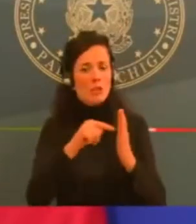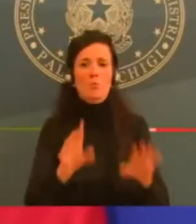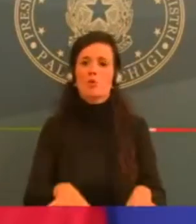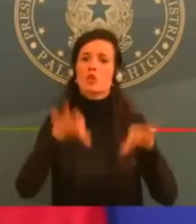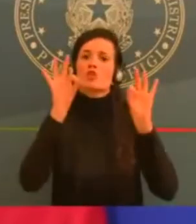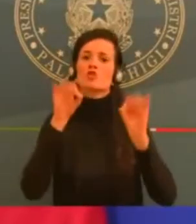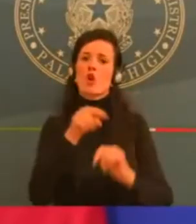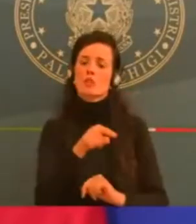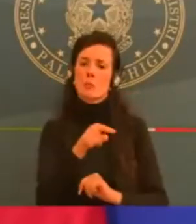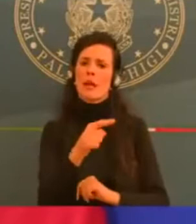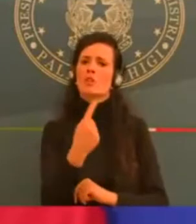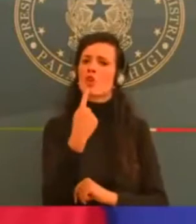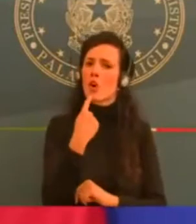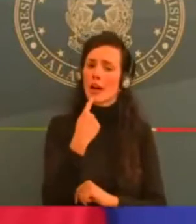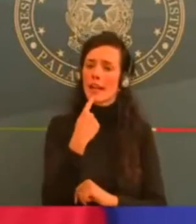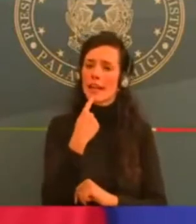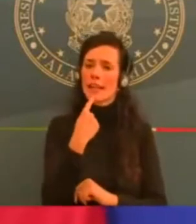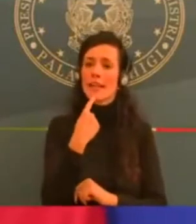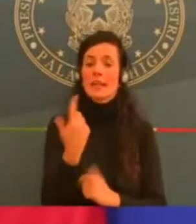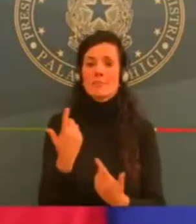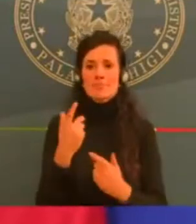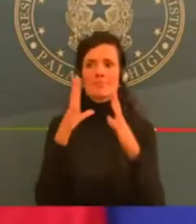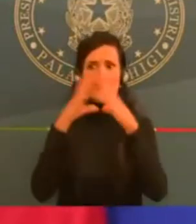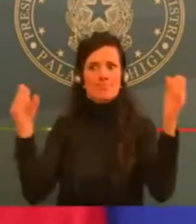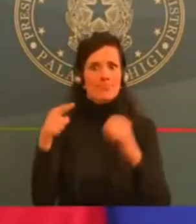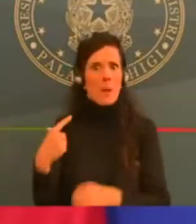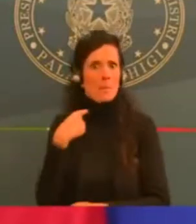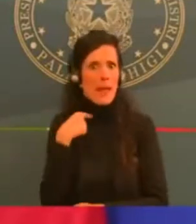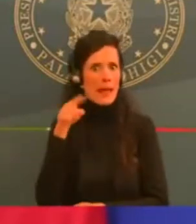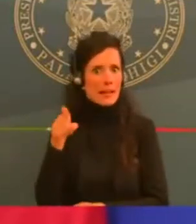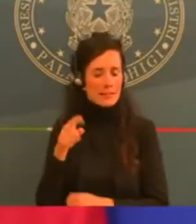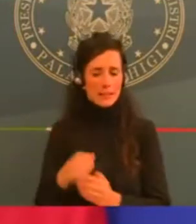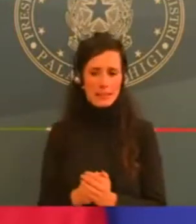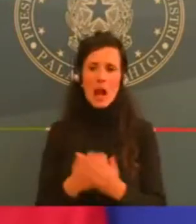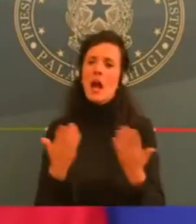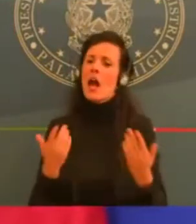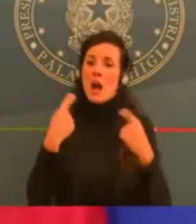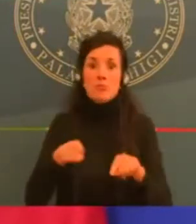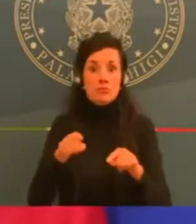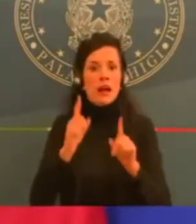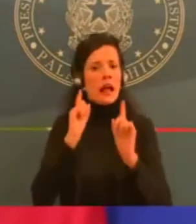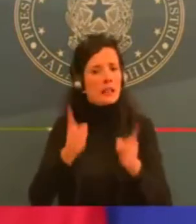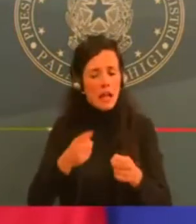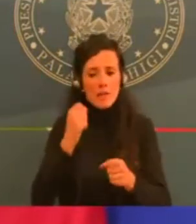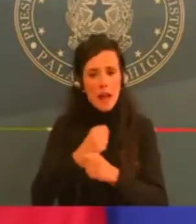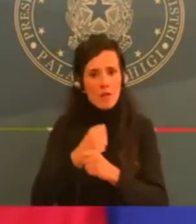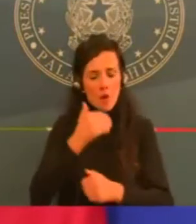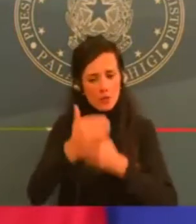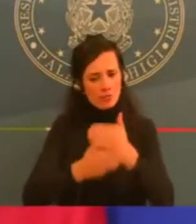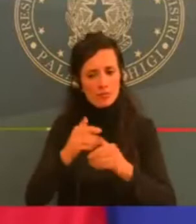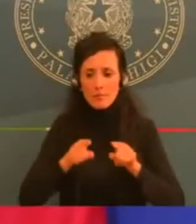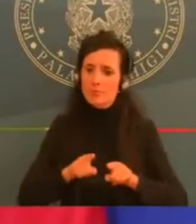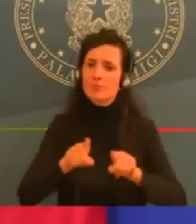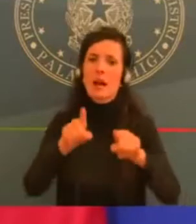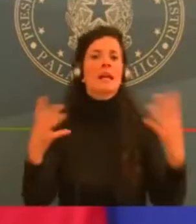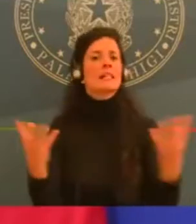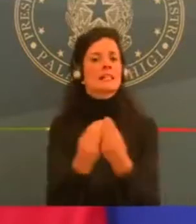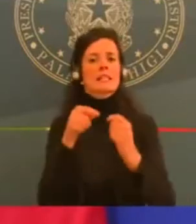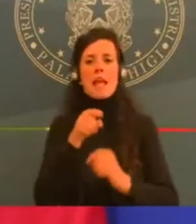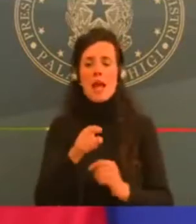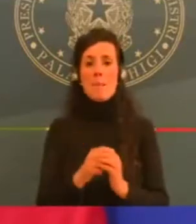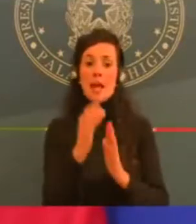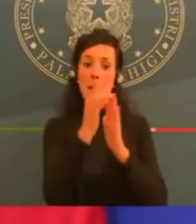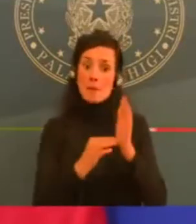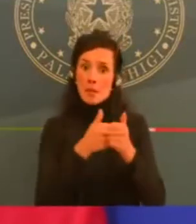restrittive, nuovi aiuti economici da erogare direttamente in modo efficace con meccanismi sempre più veloci.